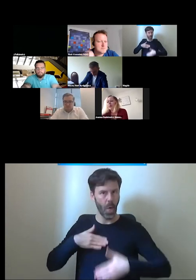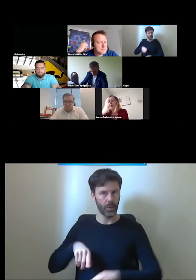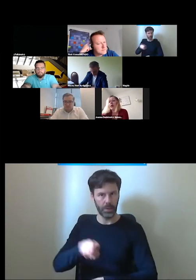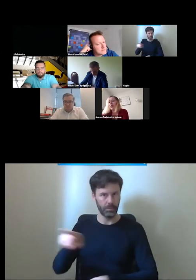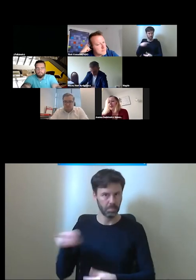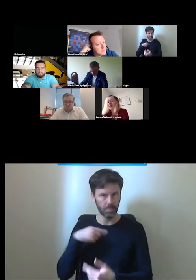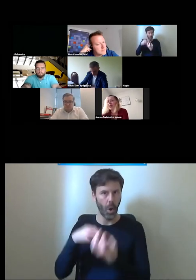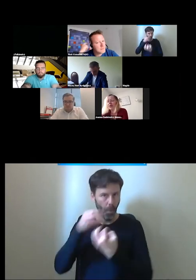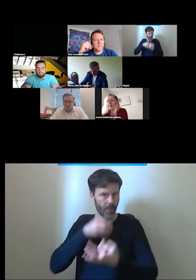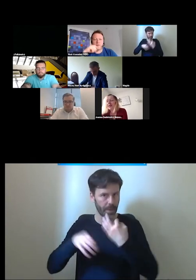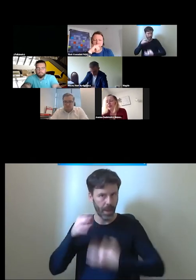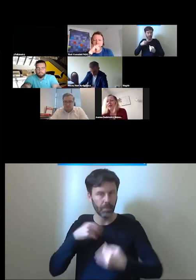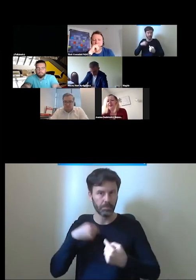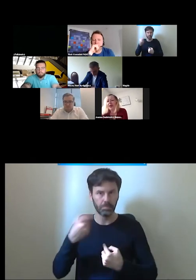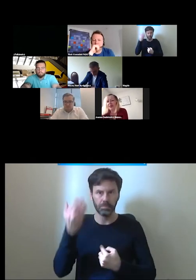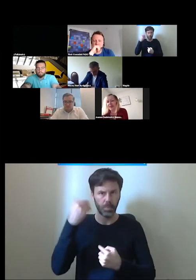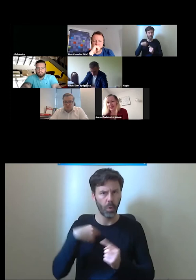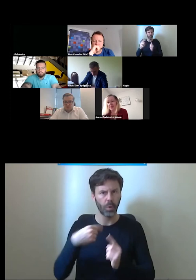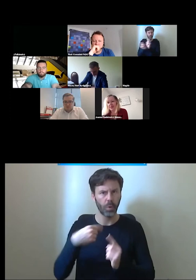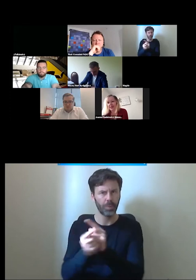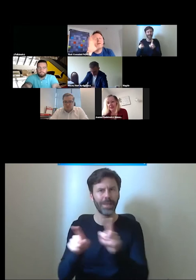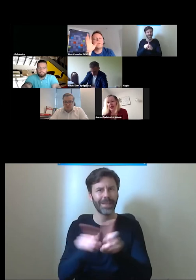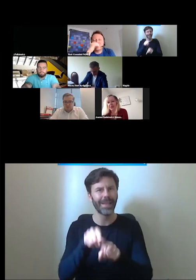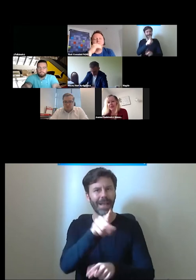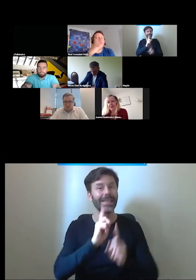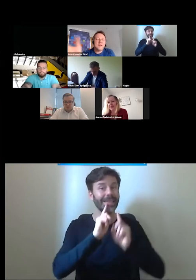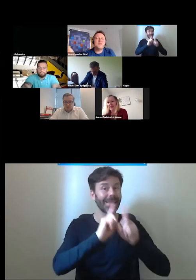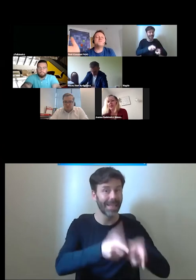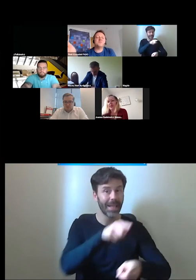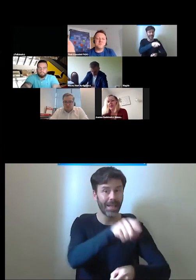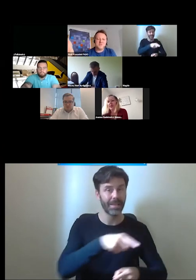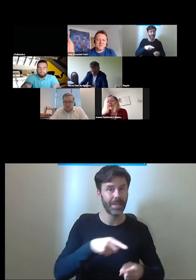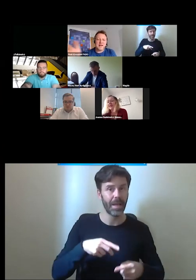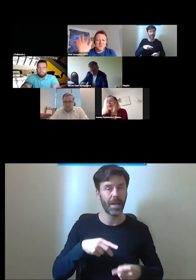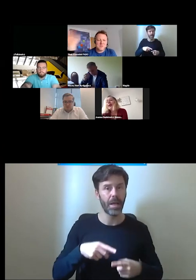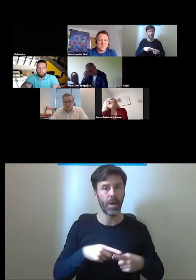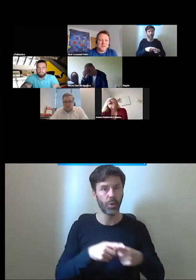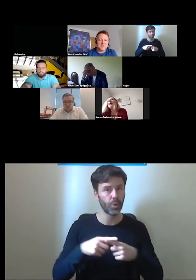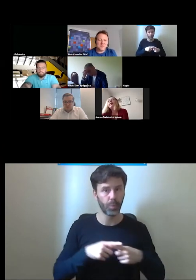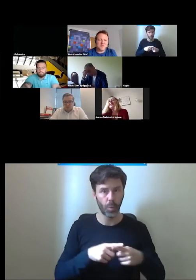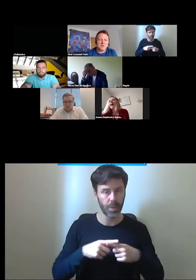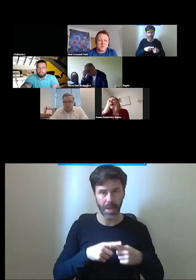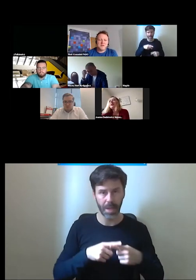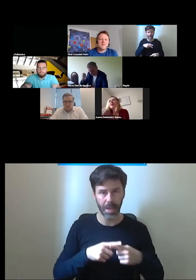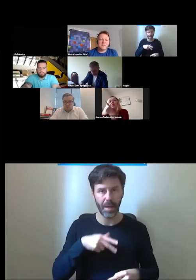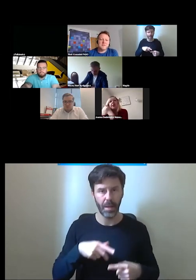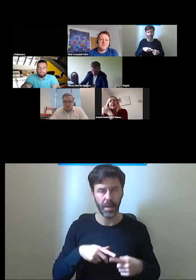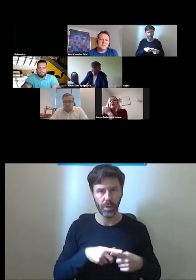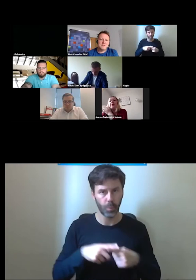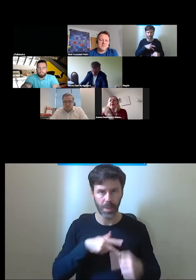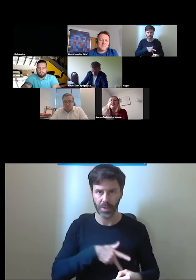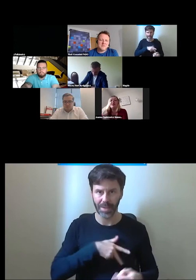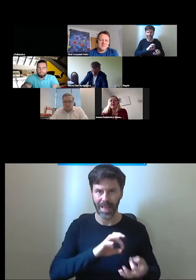tutaj akurat też w spółdzielni FADO zlecaliśmy audyt no da ale my nie byliśmy uczestnikami by tam badaliśmy ale rzeczywiście